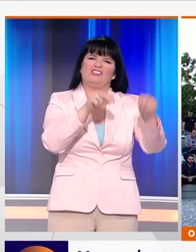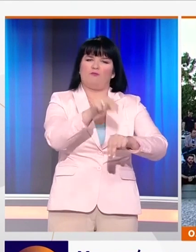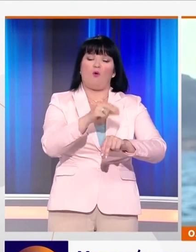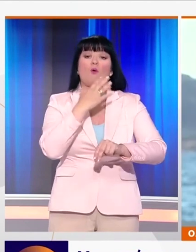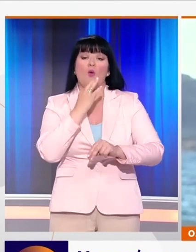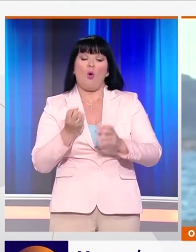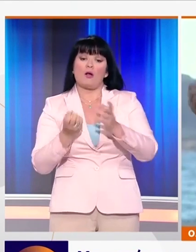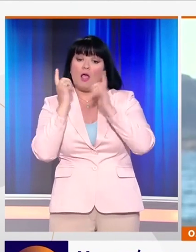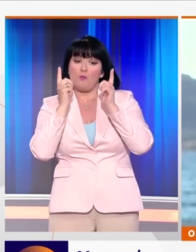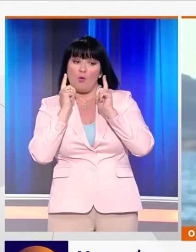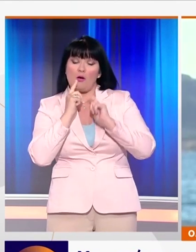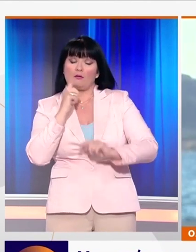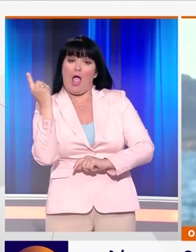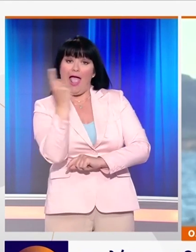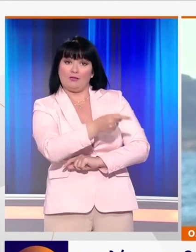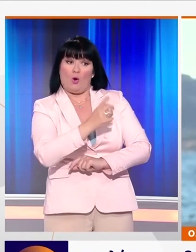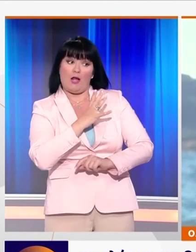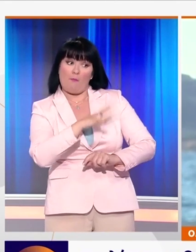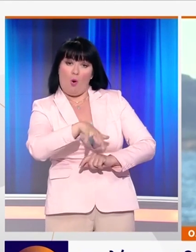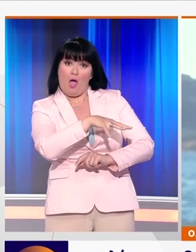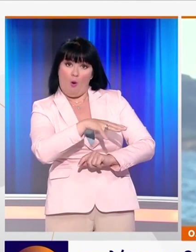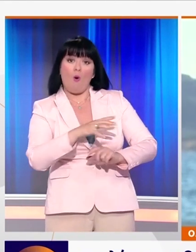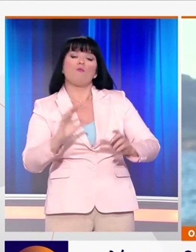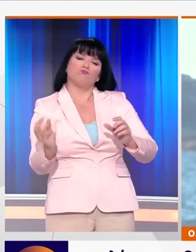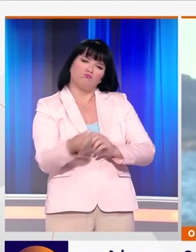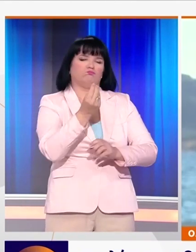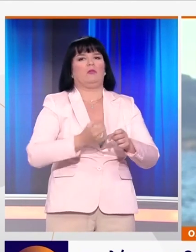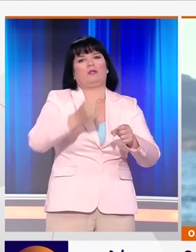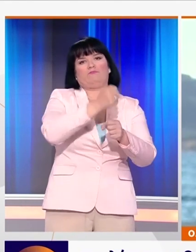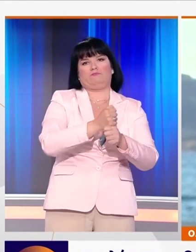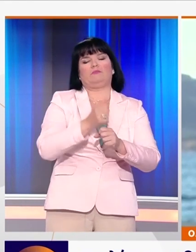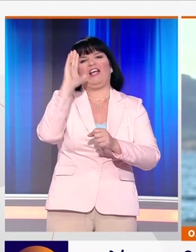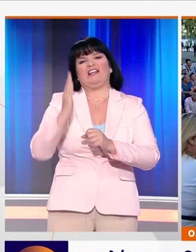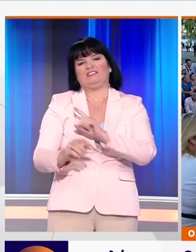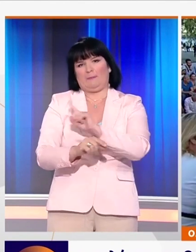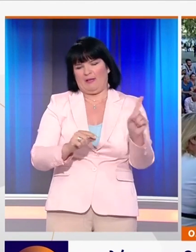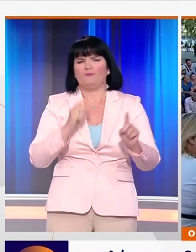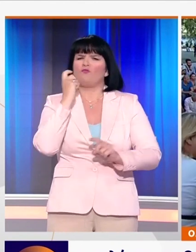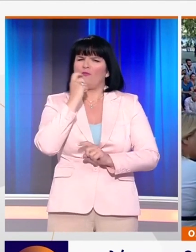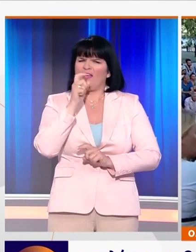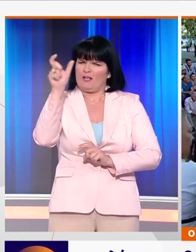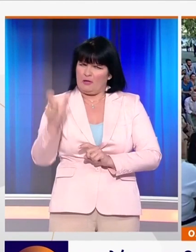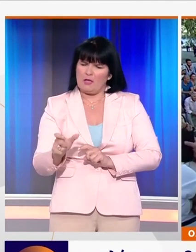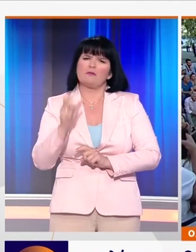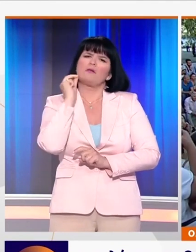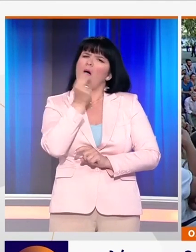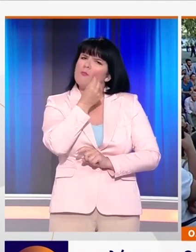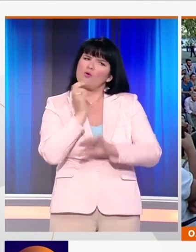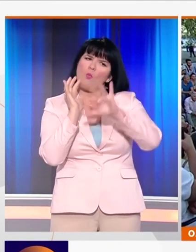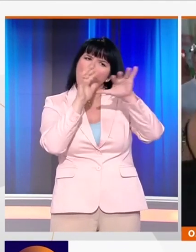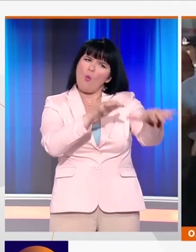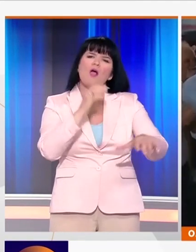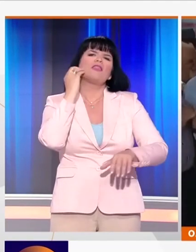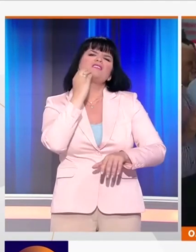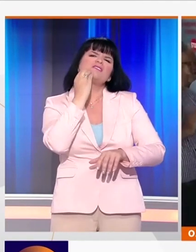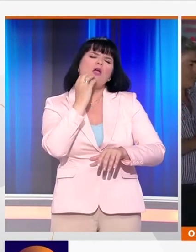προκειμένου η Νέα Δημοκρατία να πάρει ισχυρή εντολή και να βγάλει οριστικά τη χώρα από την κρίση. Η φόβη γεννηματά πραγματοποιεί το απόγευμα συγκέντρωσης